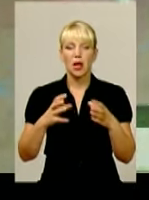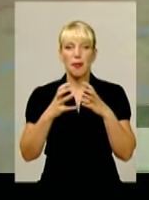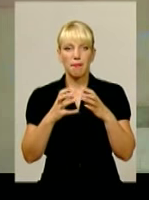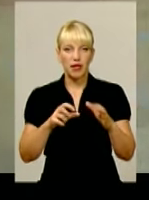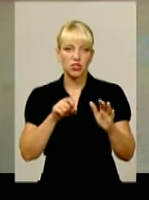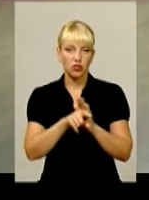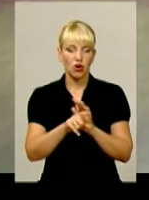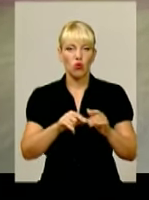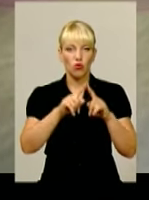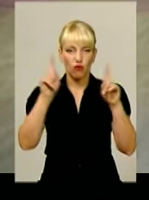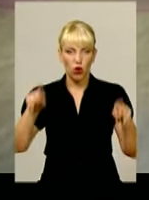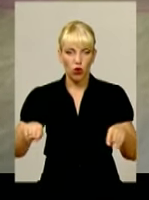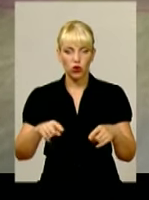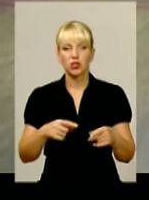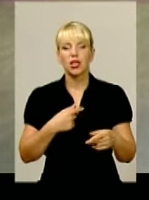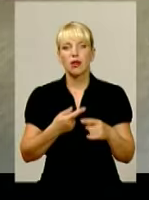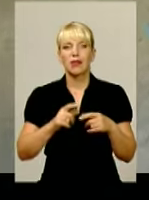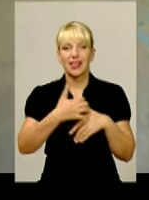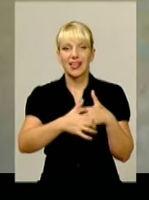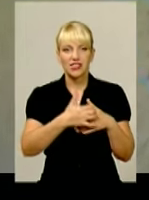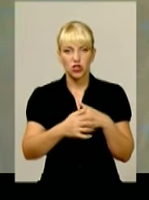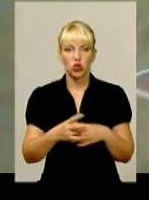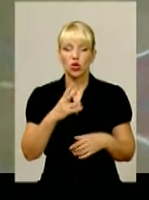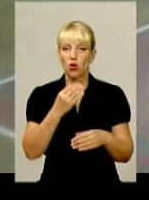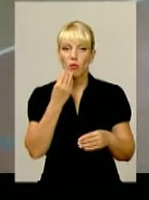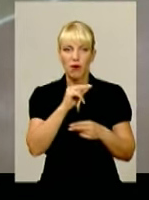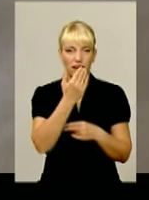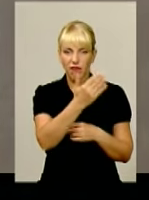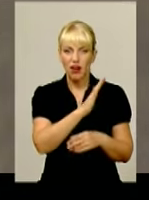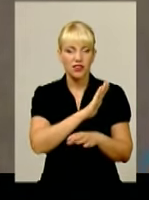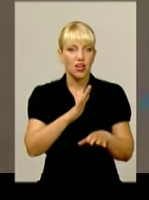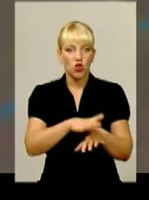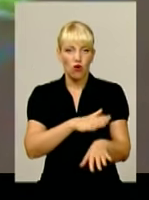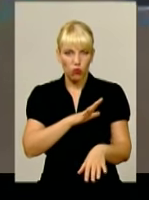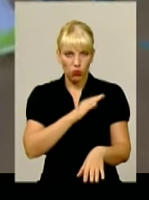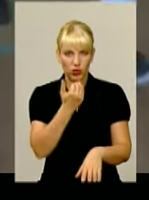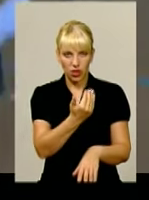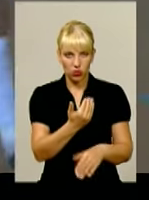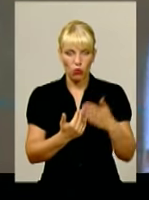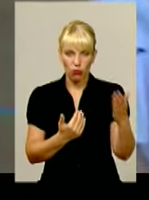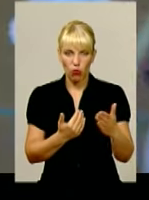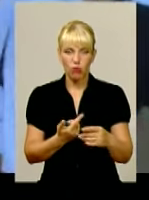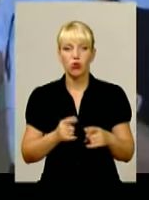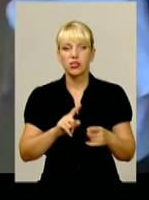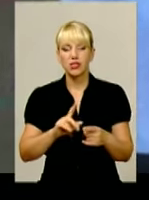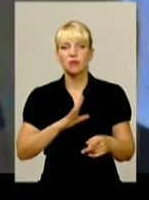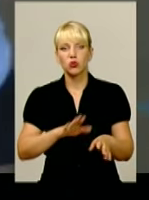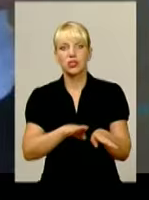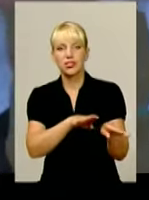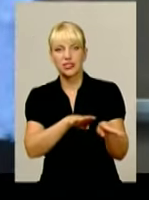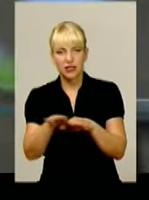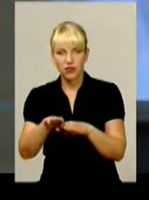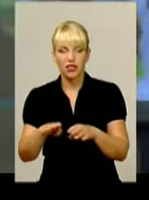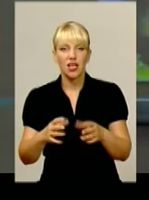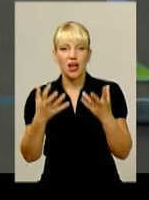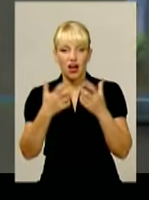футзалісти з Херсону. Та перевага була на їхньому боці недовго. Івано-Франківці не стали зболікати і за лічені хвилини зрівняли рахунок. З нічиєї